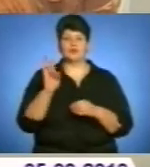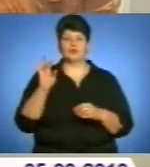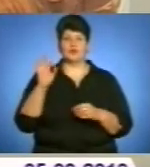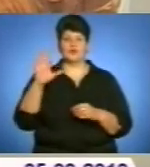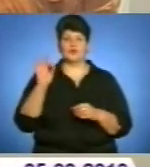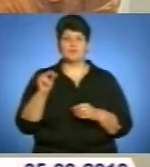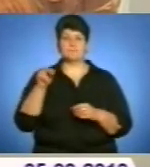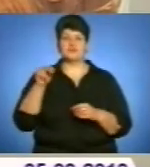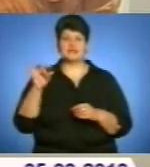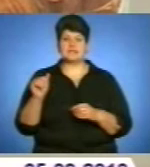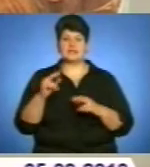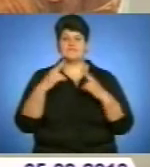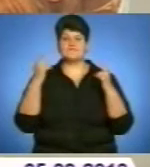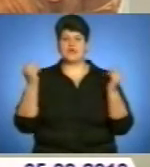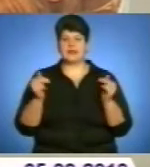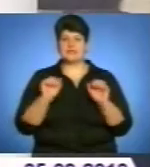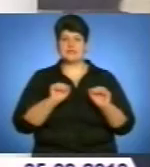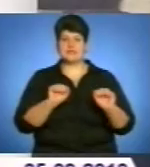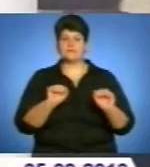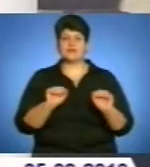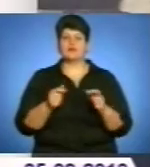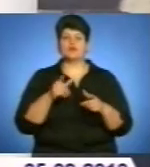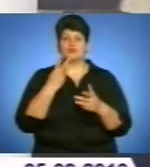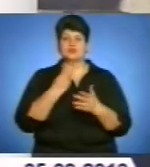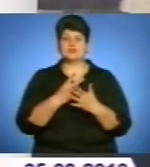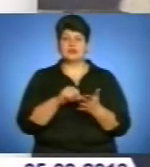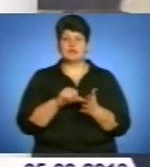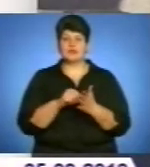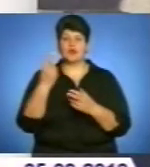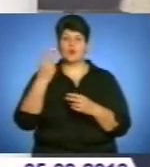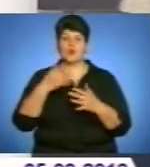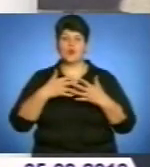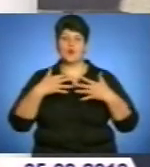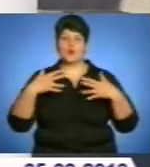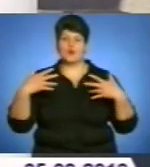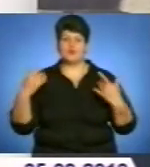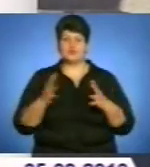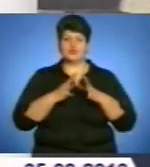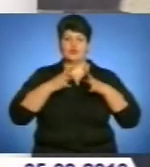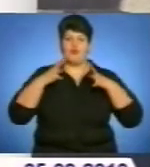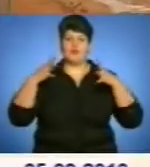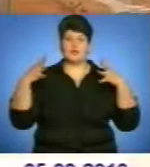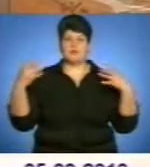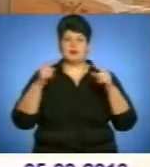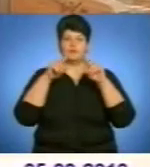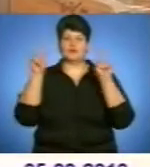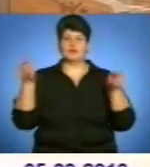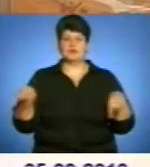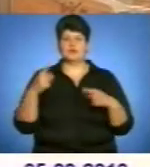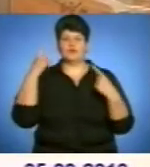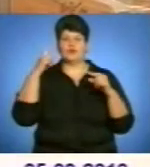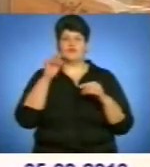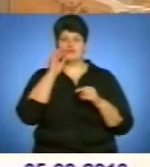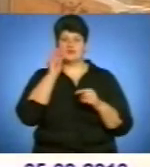Як сказав Ігор Дуда, в експозиції представлені і кольорові, широкоформатні репродукції творів Шевченка із фондів